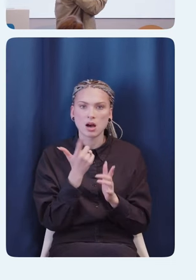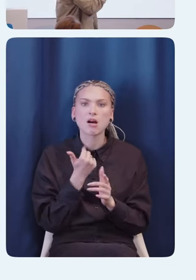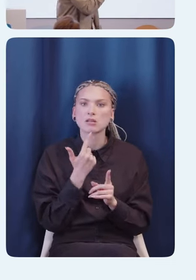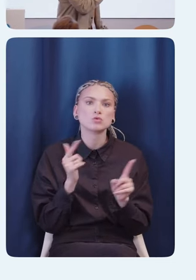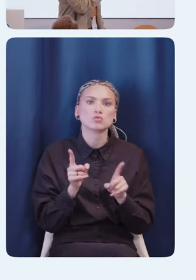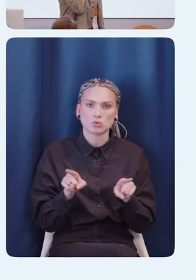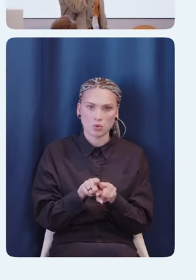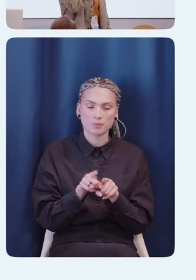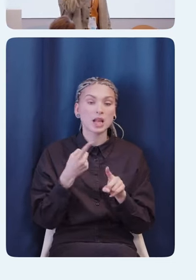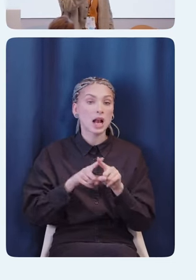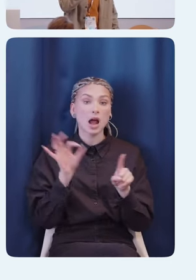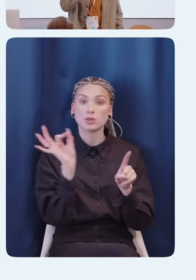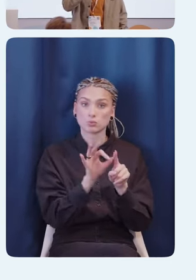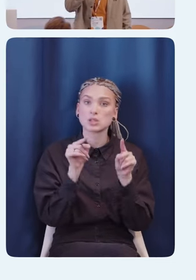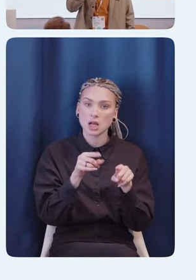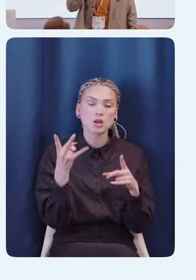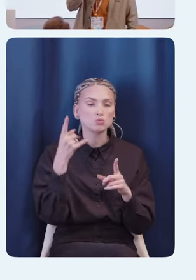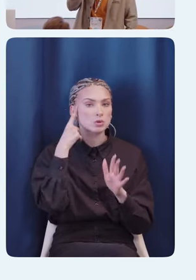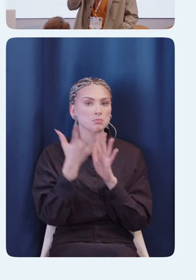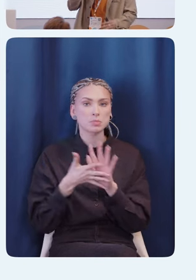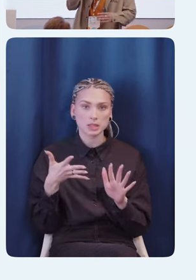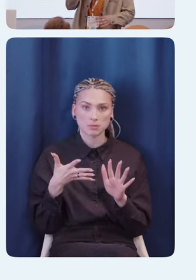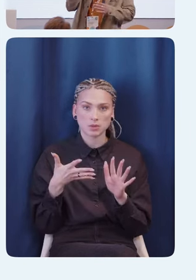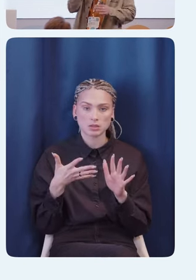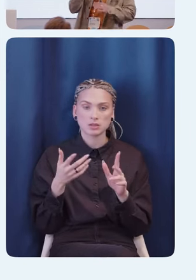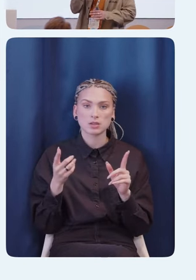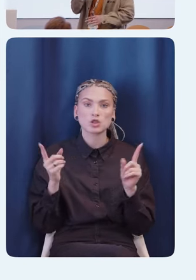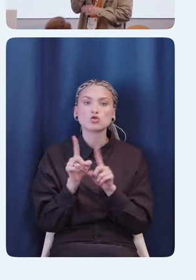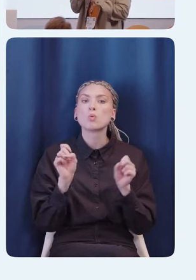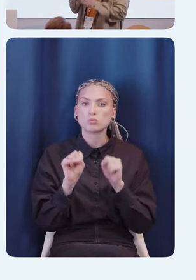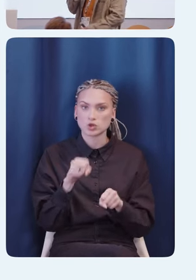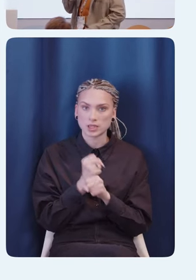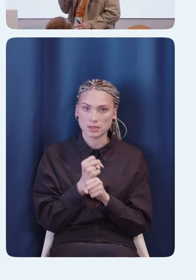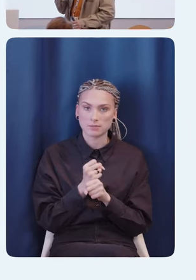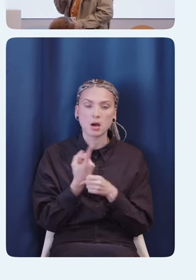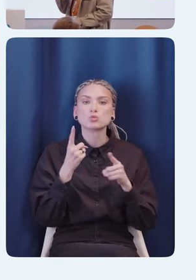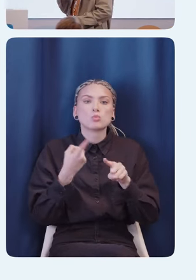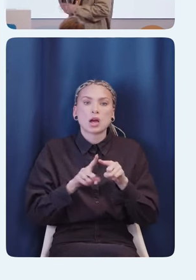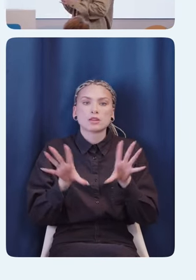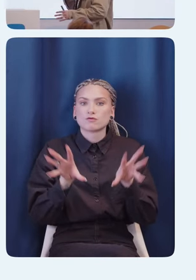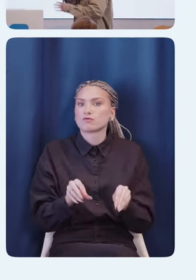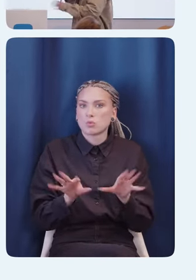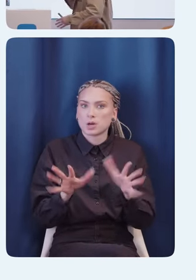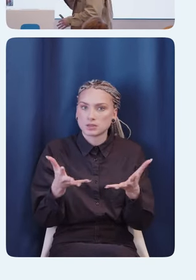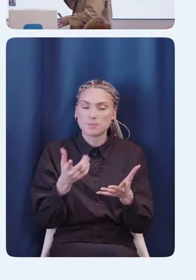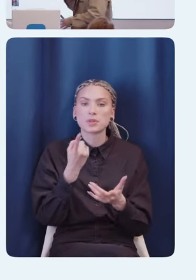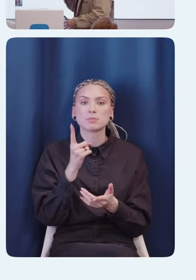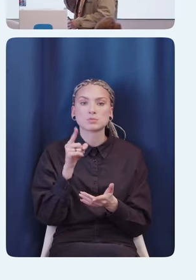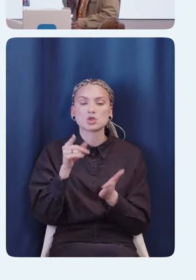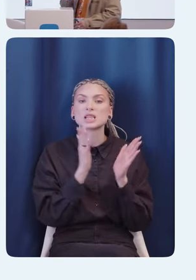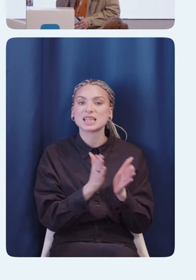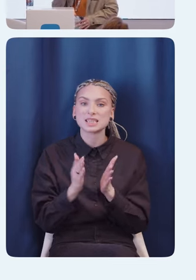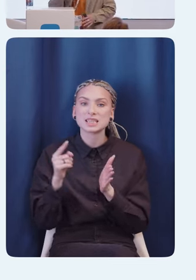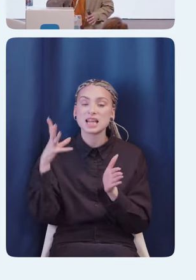Для этих целей вы должны понимать, что можно сделать. Вообще, почему это все происходит? Потому что по умолчанию, во-первых, система